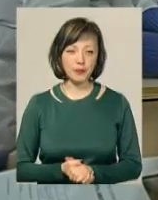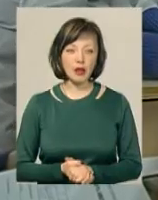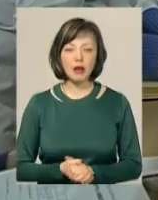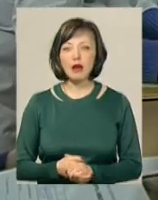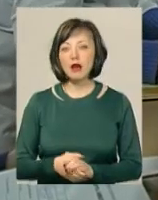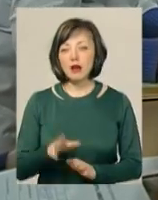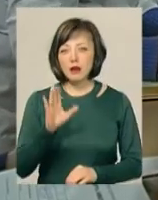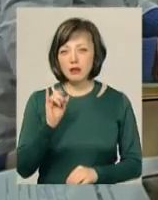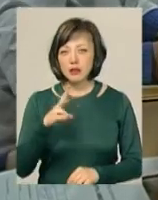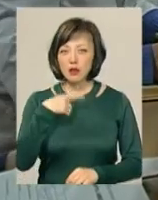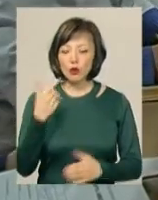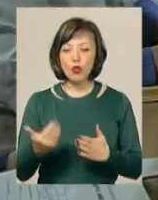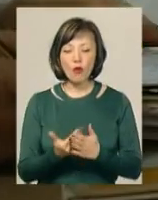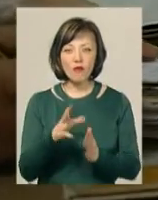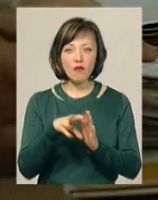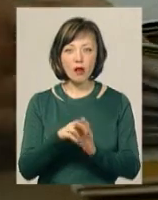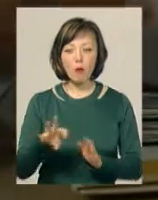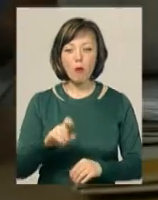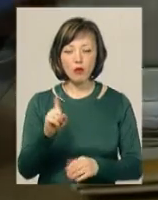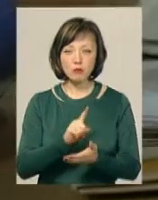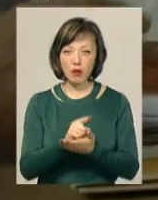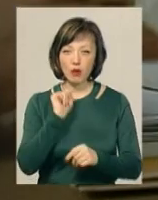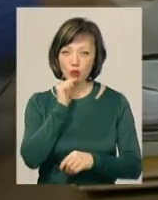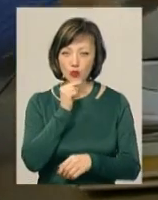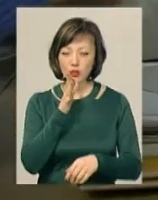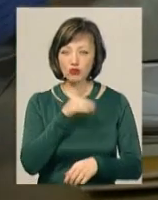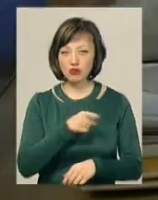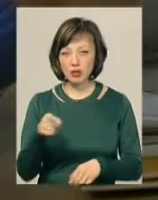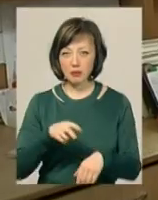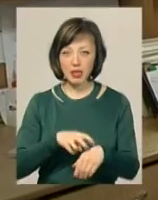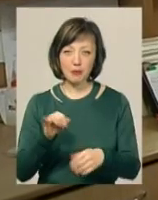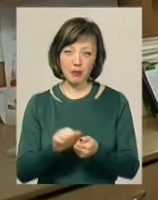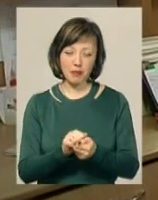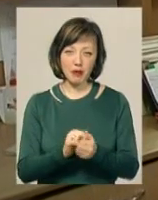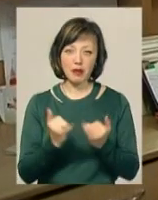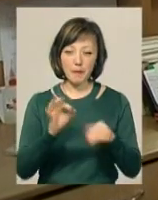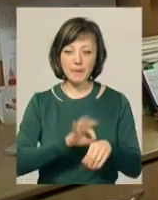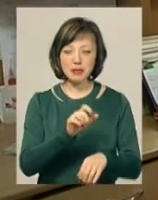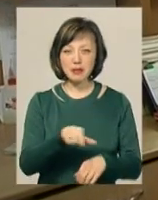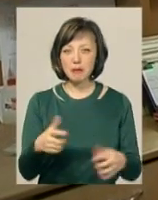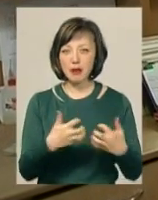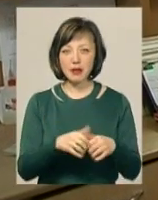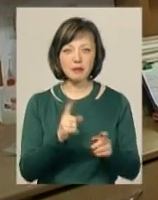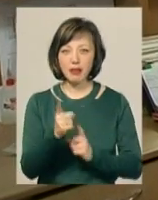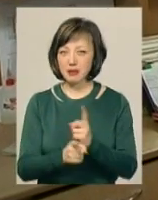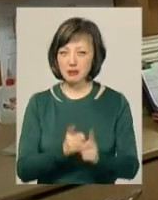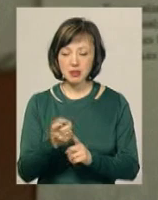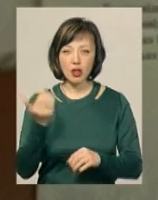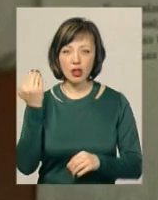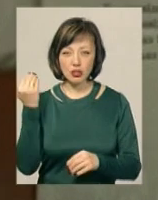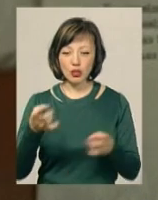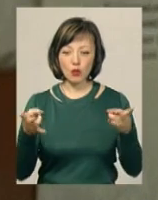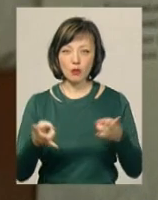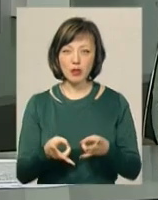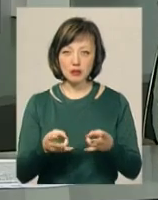За словами посадовця, нововведення від МОЗ має економити час для медиків та папір. Для пацієнтів вже механізм не зміниться, їм, як і раніше,